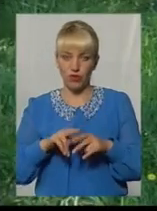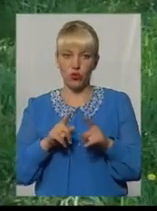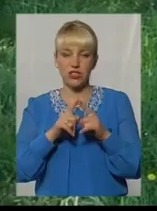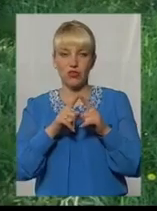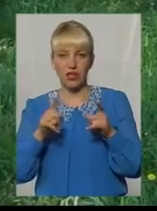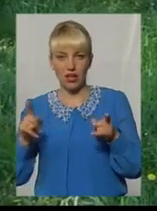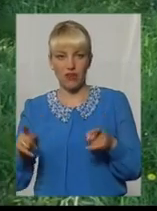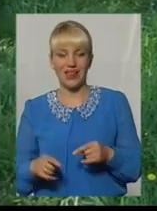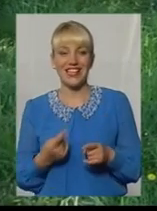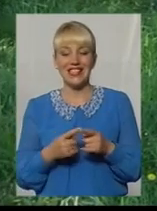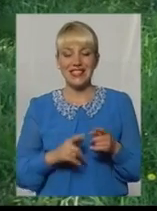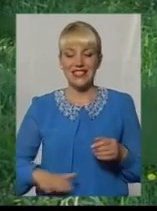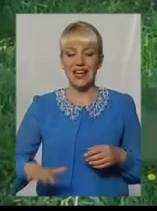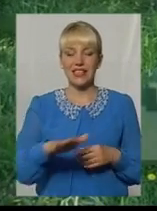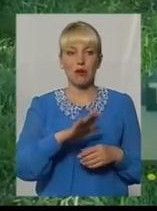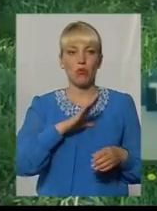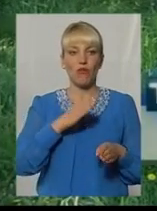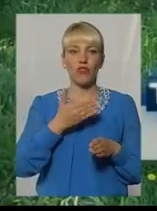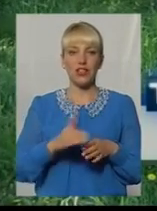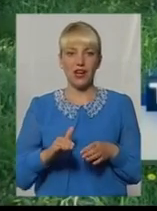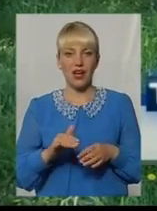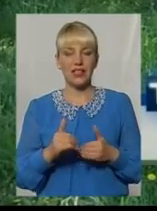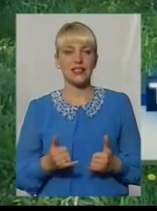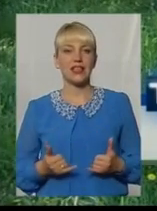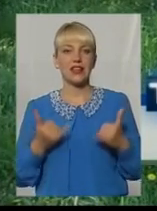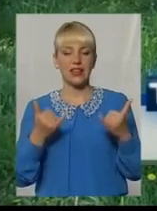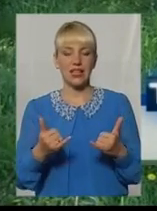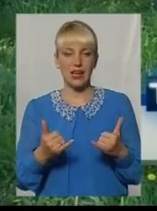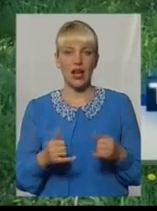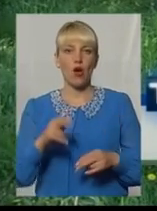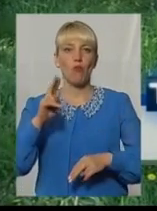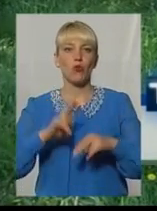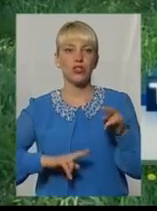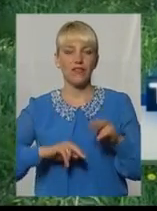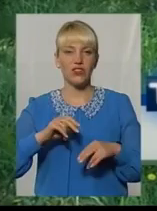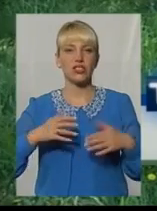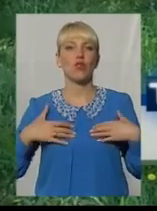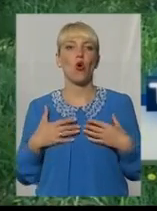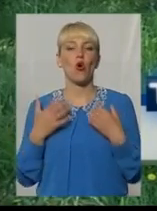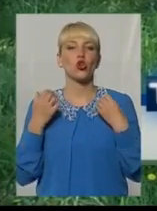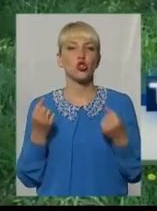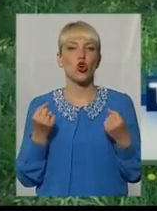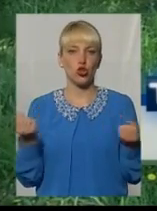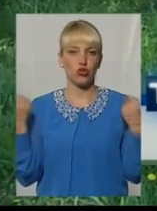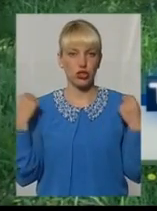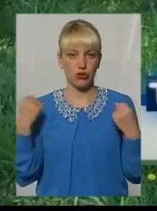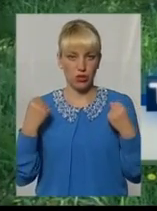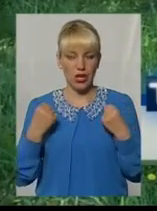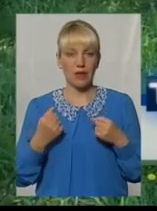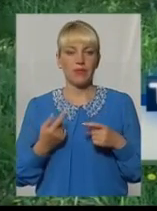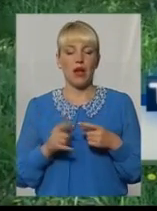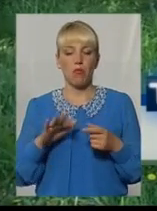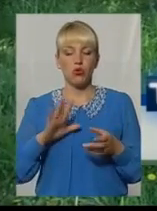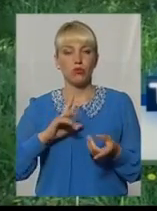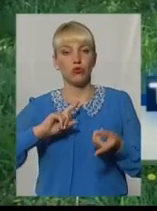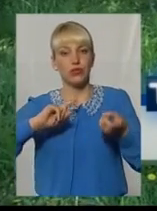Взагалі-то ділянка виділялася під будівництво закладу спортивно-здоровчого призначення. Надалі були змінені цільові призначення ділянки.